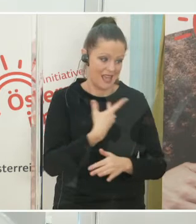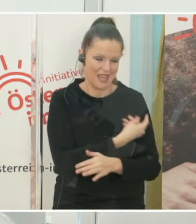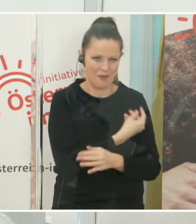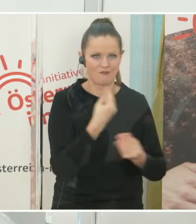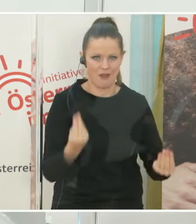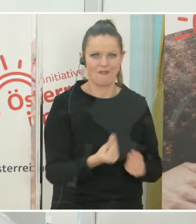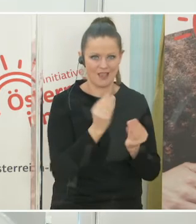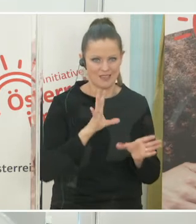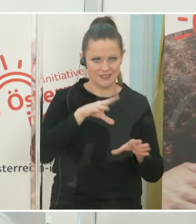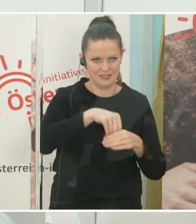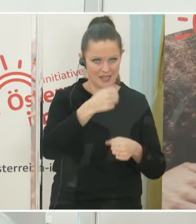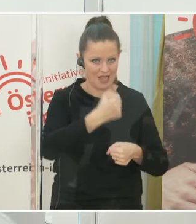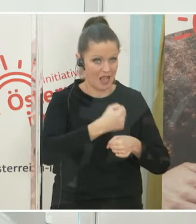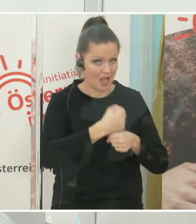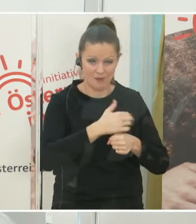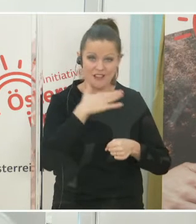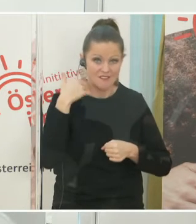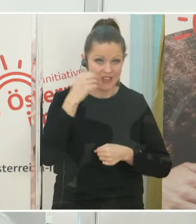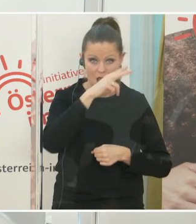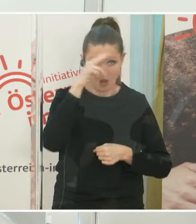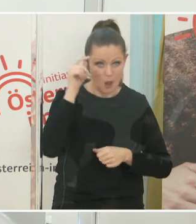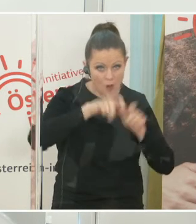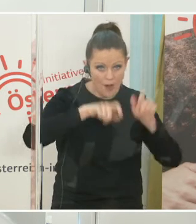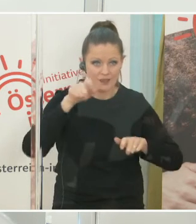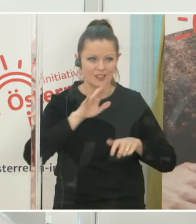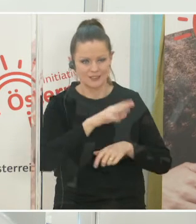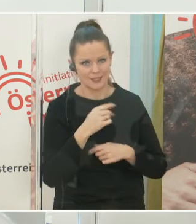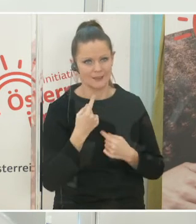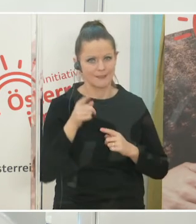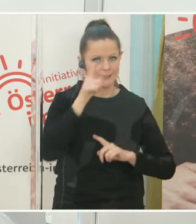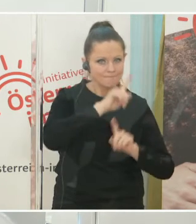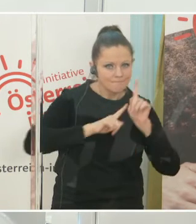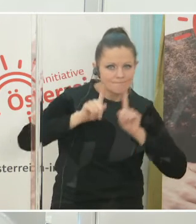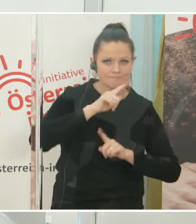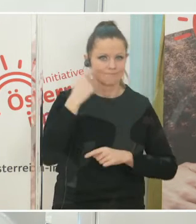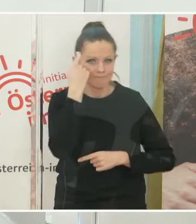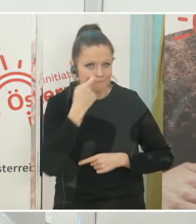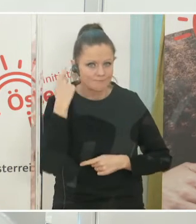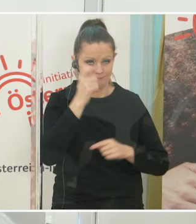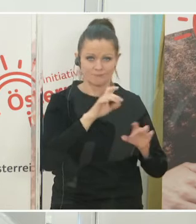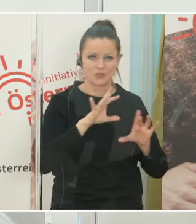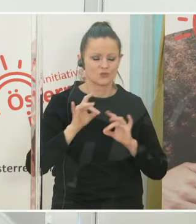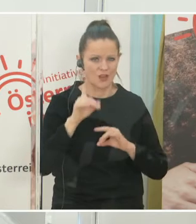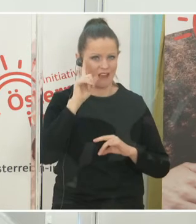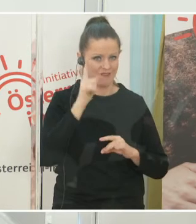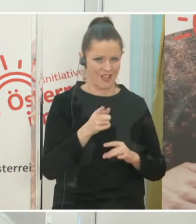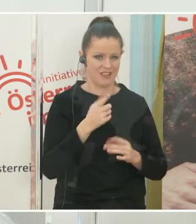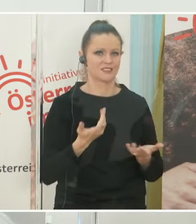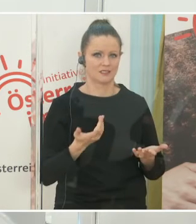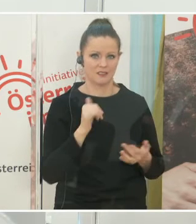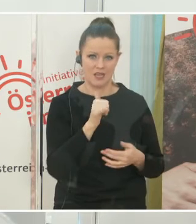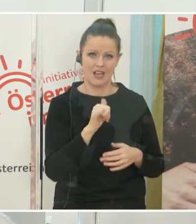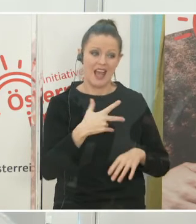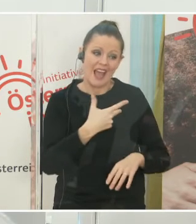und habe hier mit vielen Leuten und ihren Bedenken zu tun, dass gerade das Impfen oder sagen wir mal, es gibt